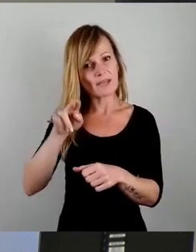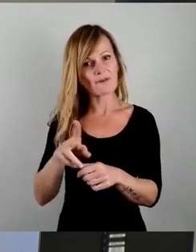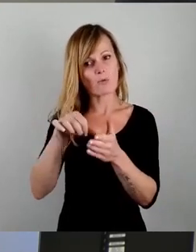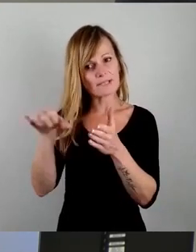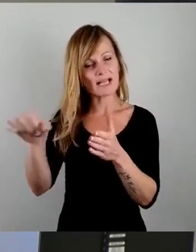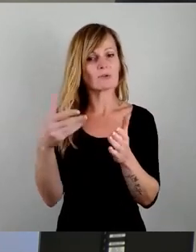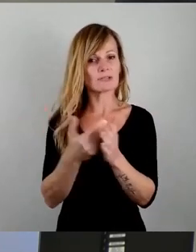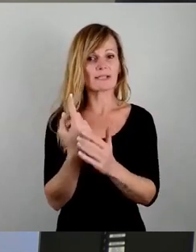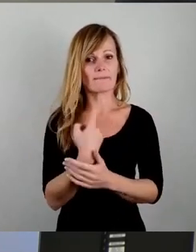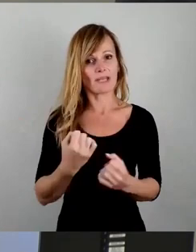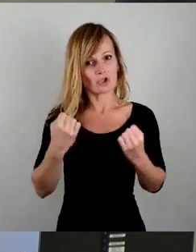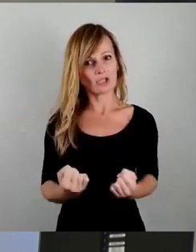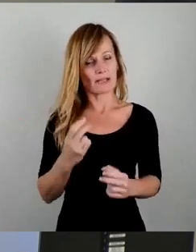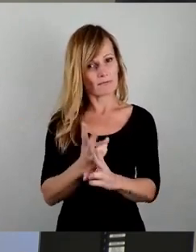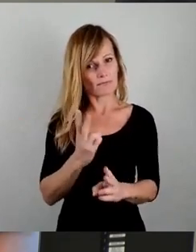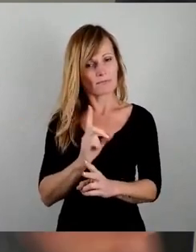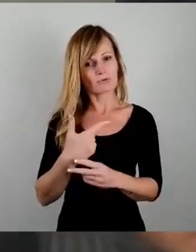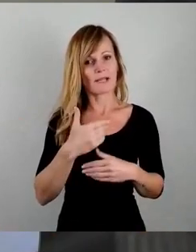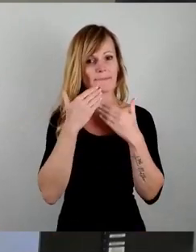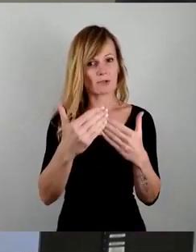wir jetzt standhaft bleiben. Dankeschön.